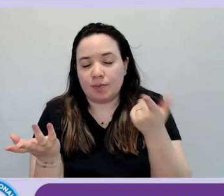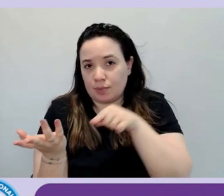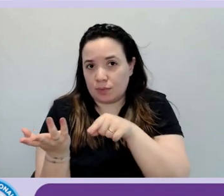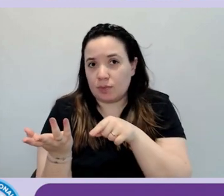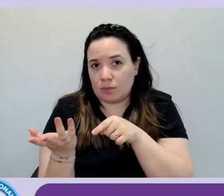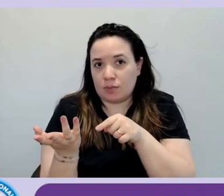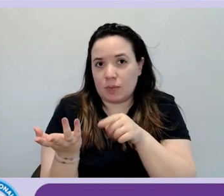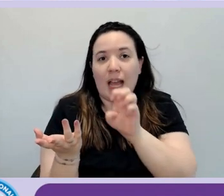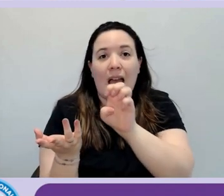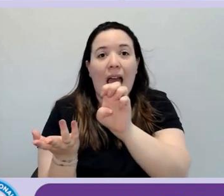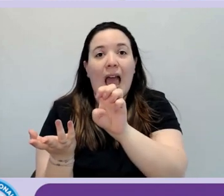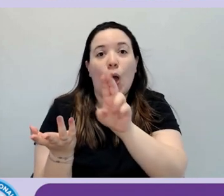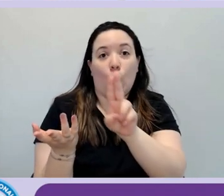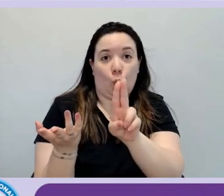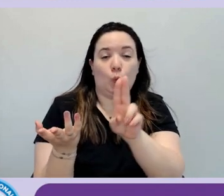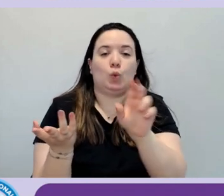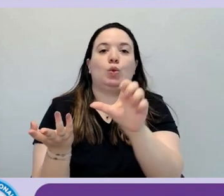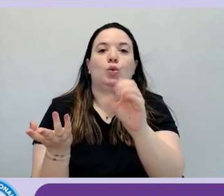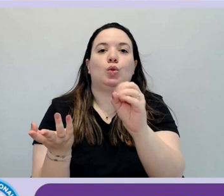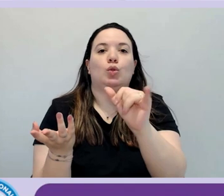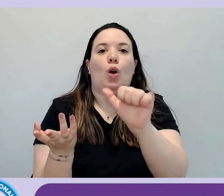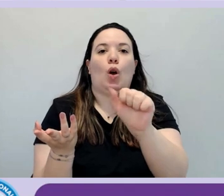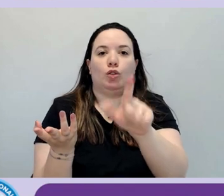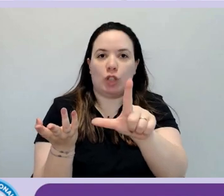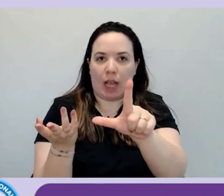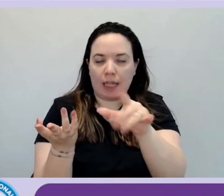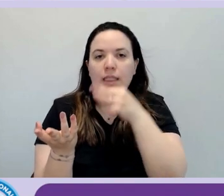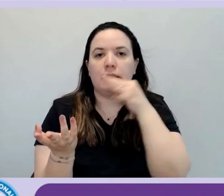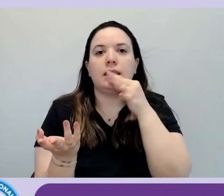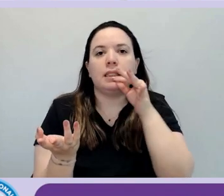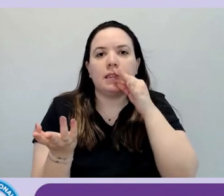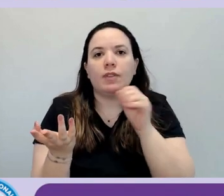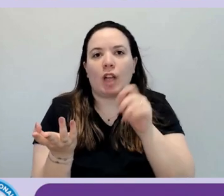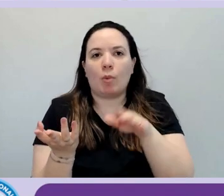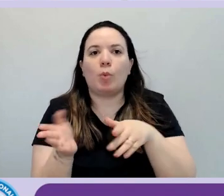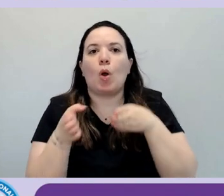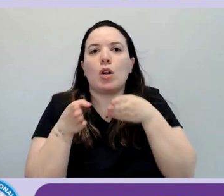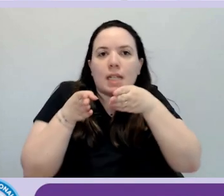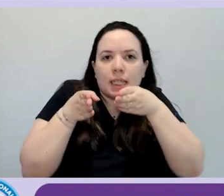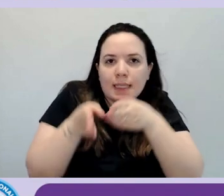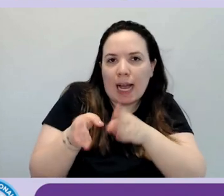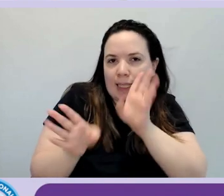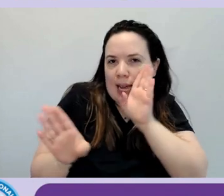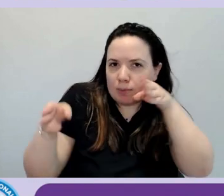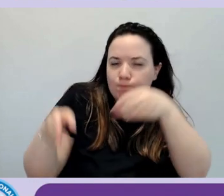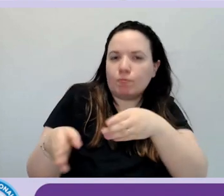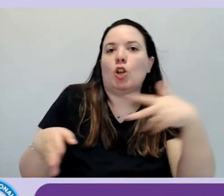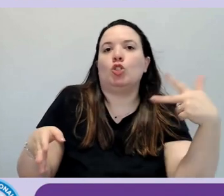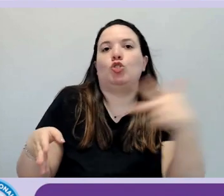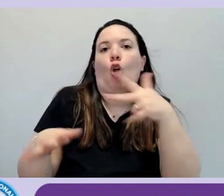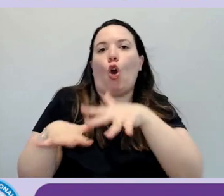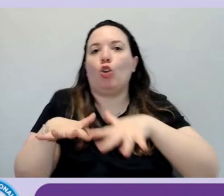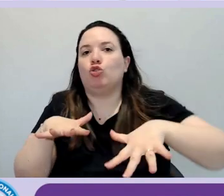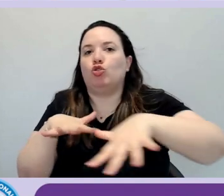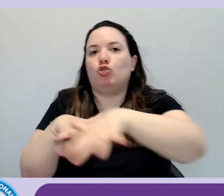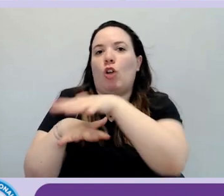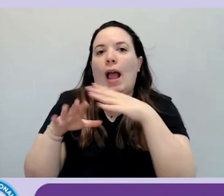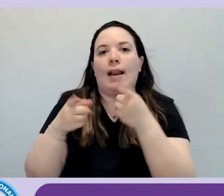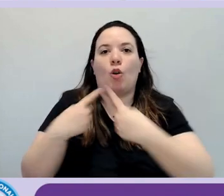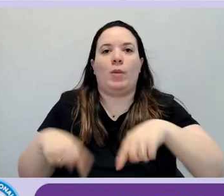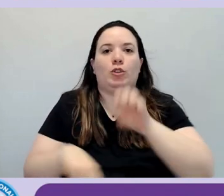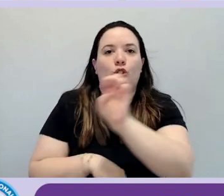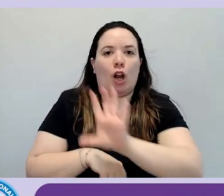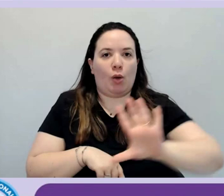EU Social, ossia la divisione dedicata all'ambito sociale della Commissione europea, oppure,